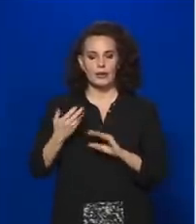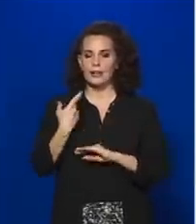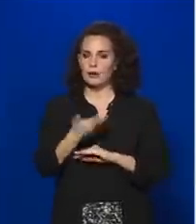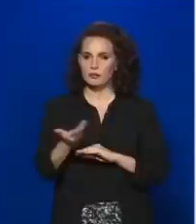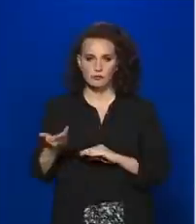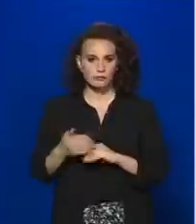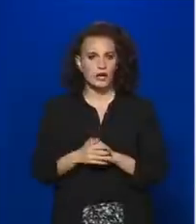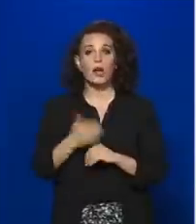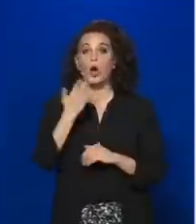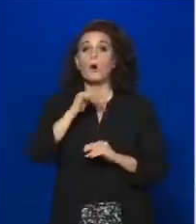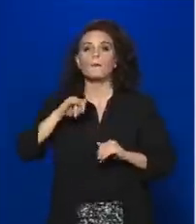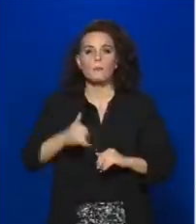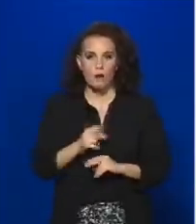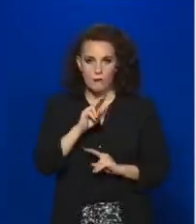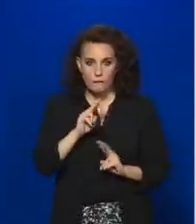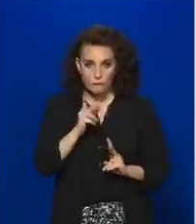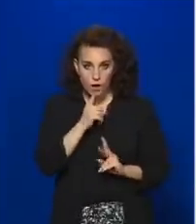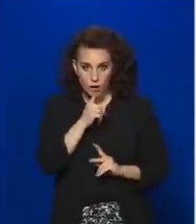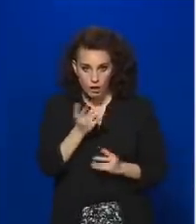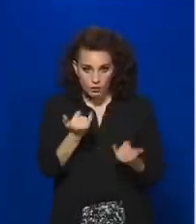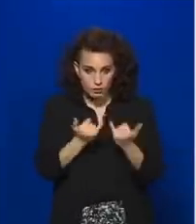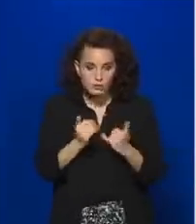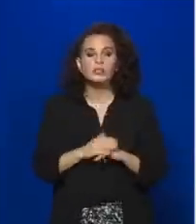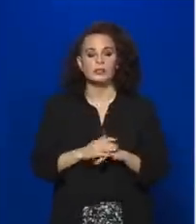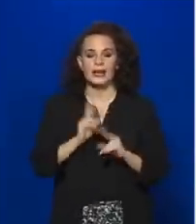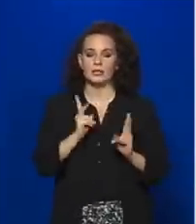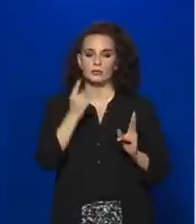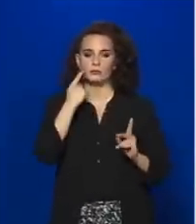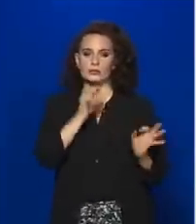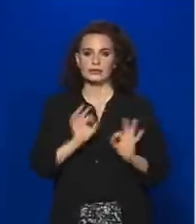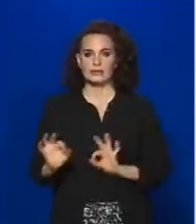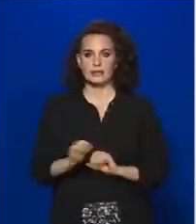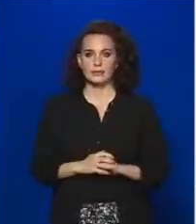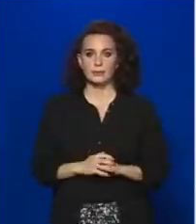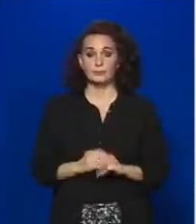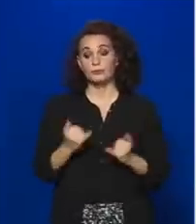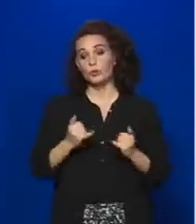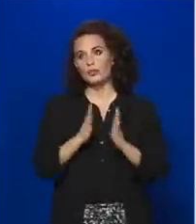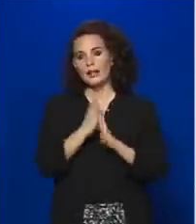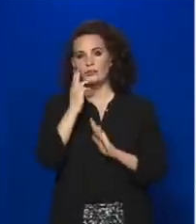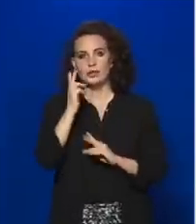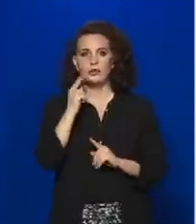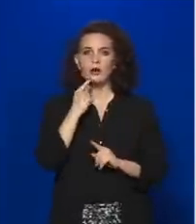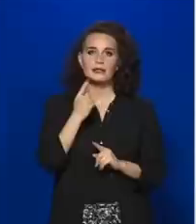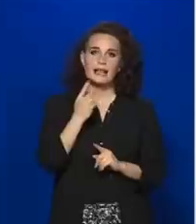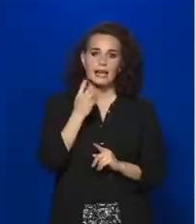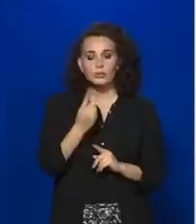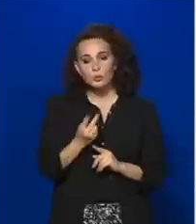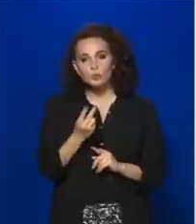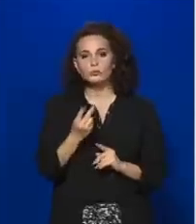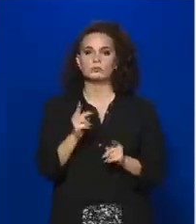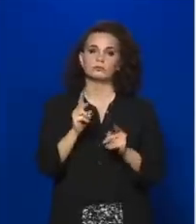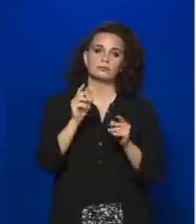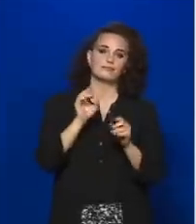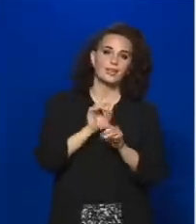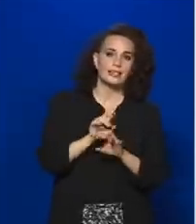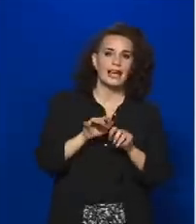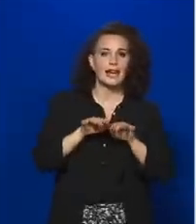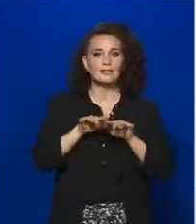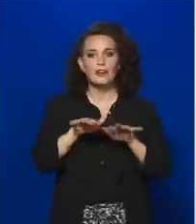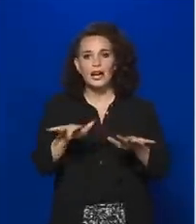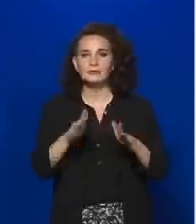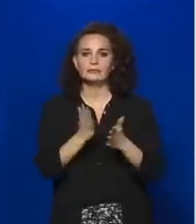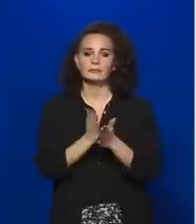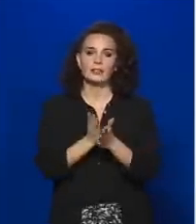baj van, akkor intézkedni tudjunk. Most hála jó Istennek azt látjuk, hogy úgy tűnik, hogy a járvány visszafelé,